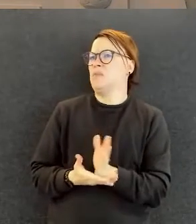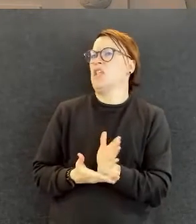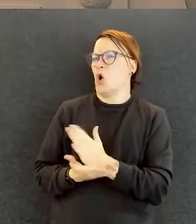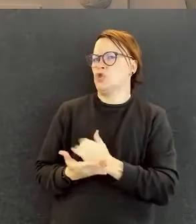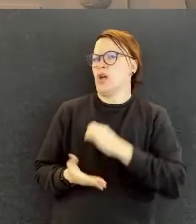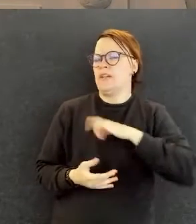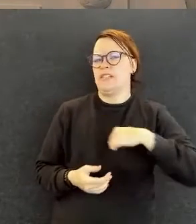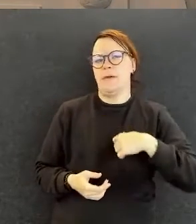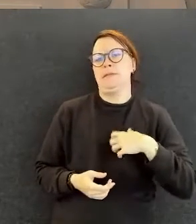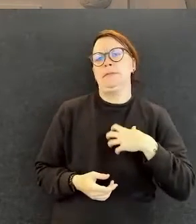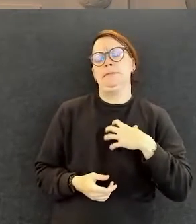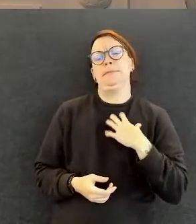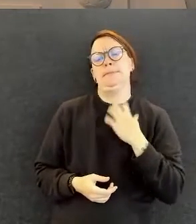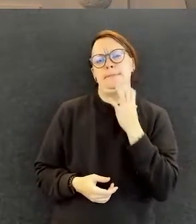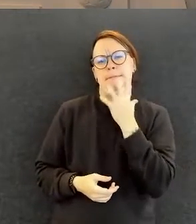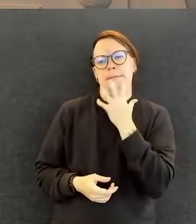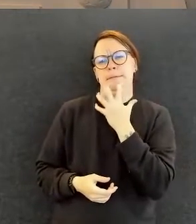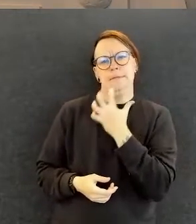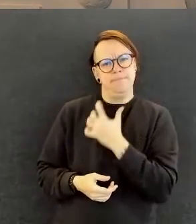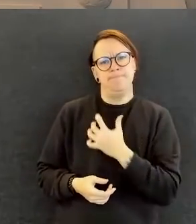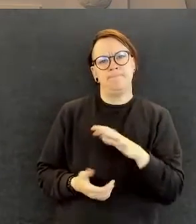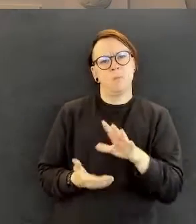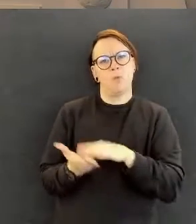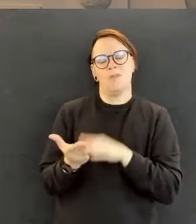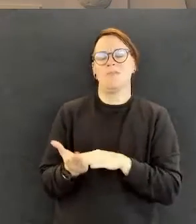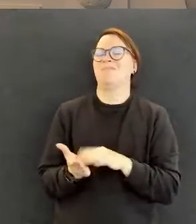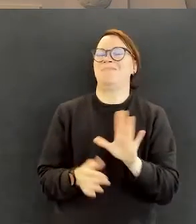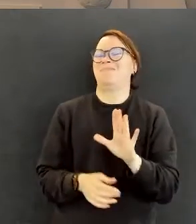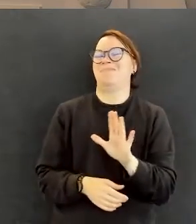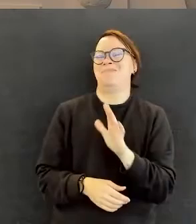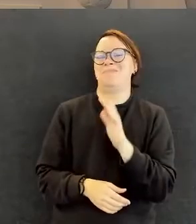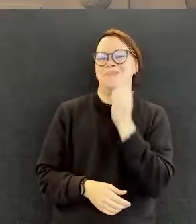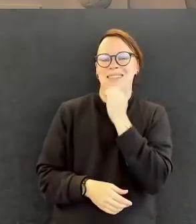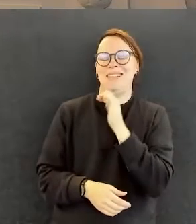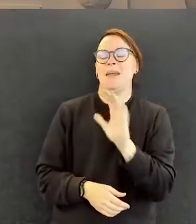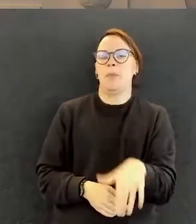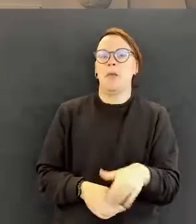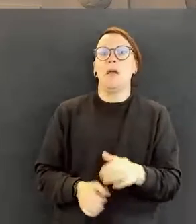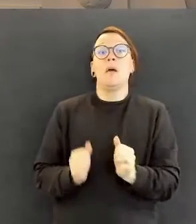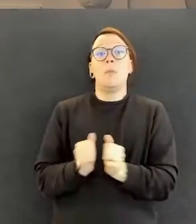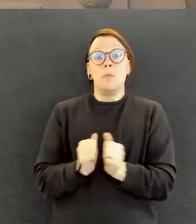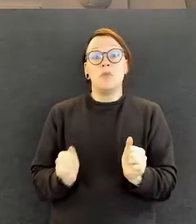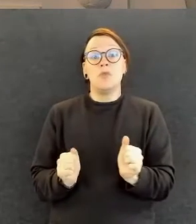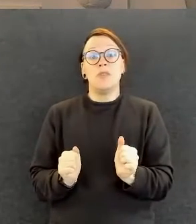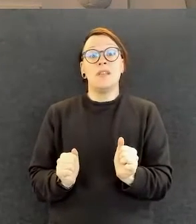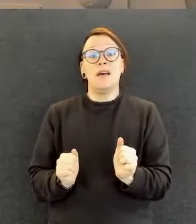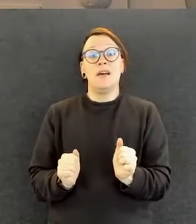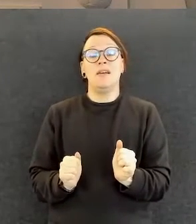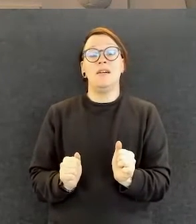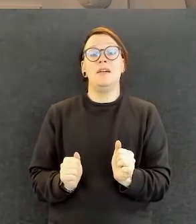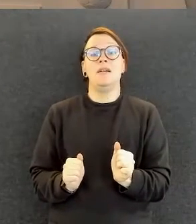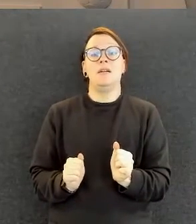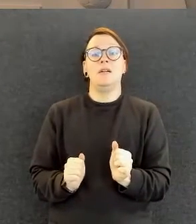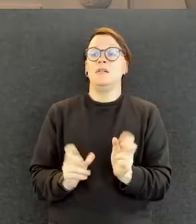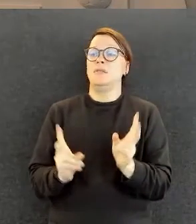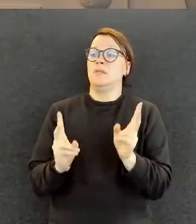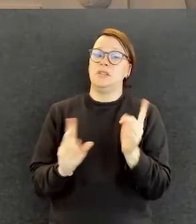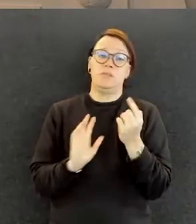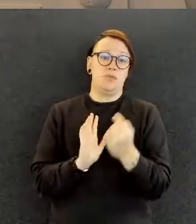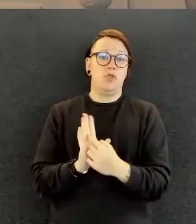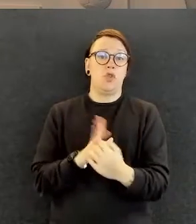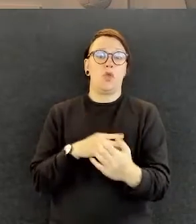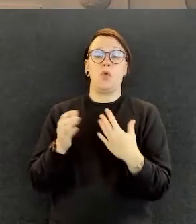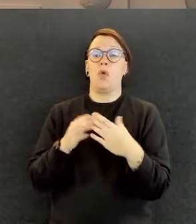haulikkoammunan lopputulossa, mutta ei mennä siihen pidemmälle. Hauskaa oli, ja eikö tämä ole sellainen asia, että samalla lailla kuin jos menee työyhteisössä